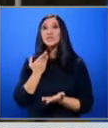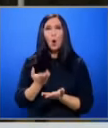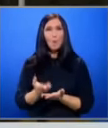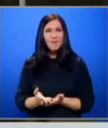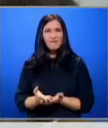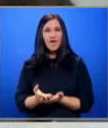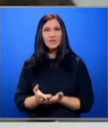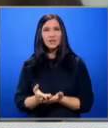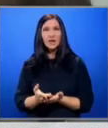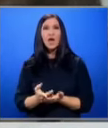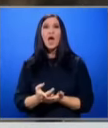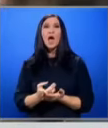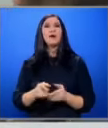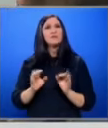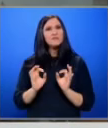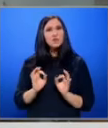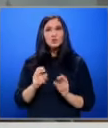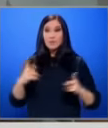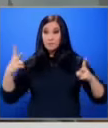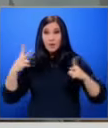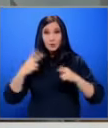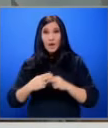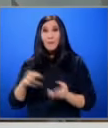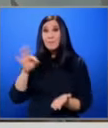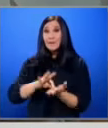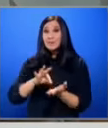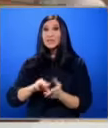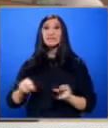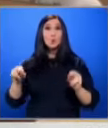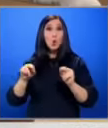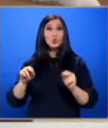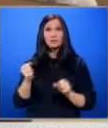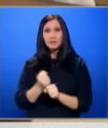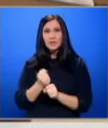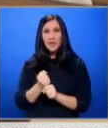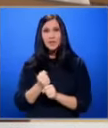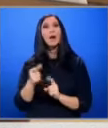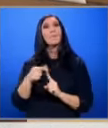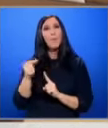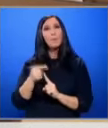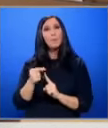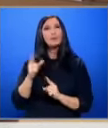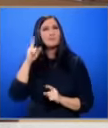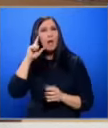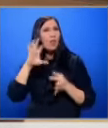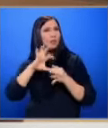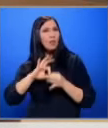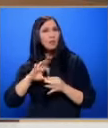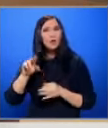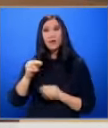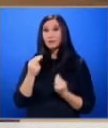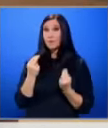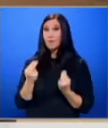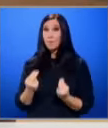за Същност при установяване На присъственните учебни занятия По принцип Оиката казва, че е по